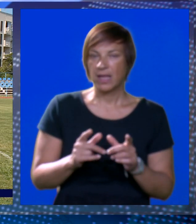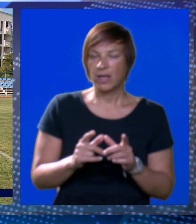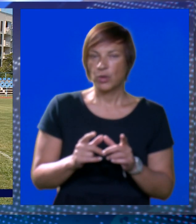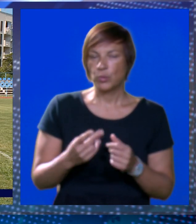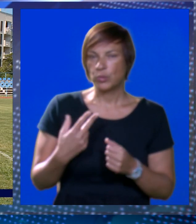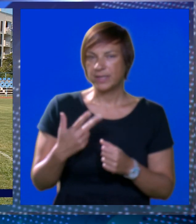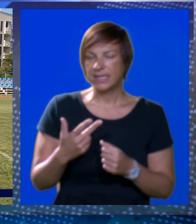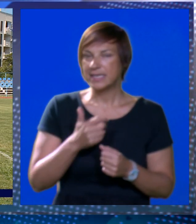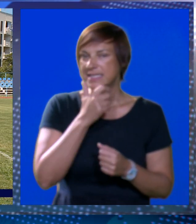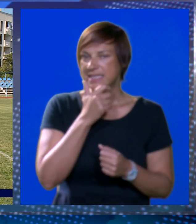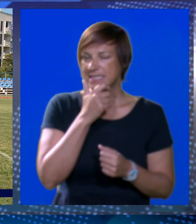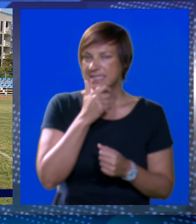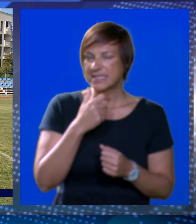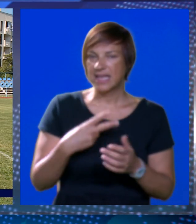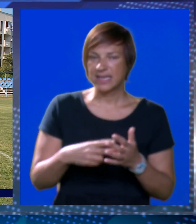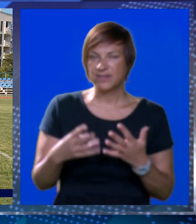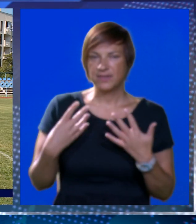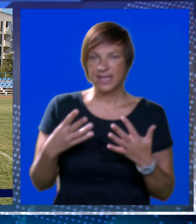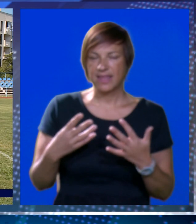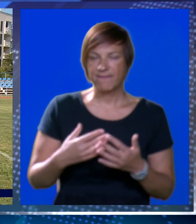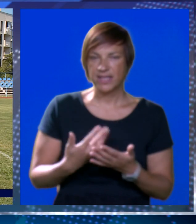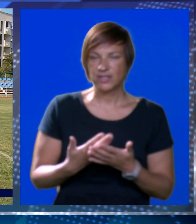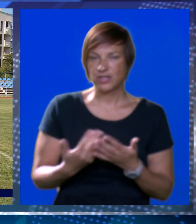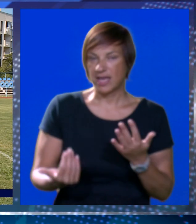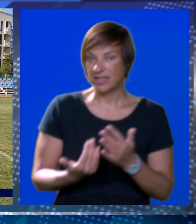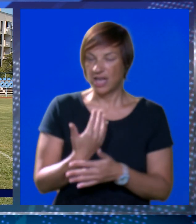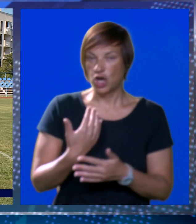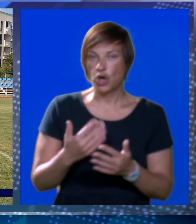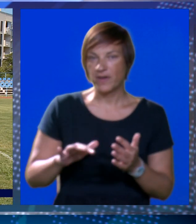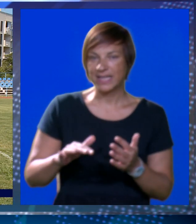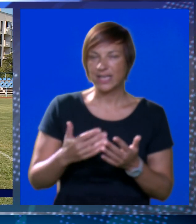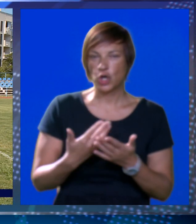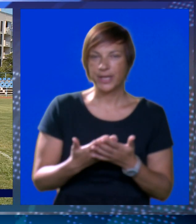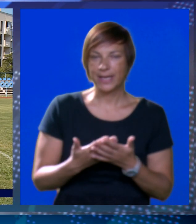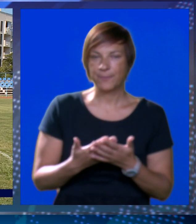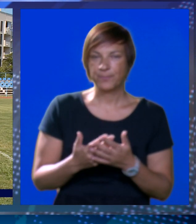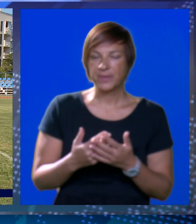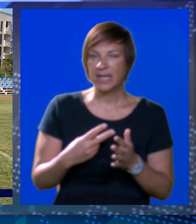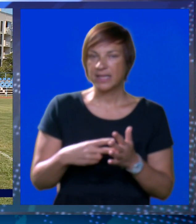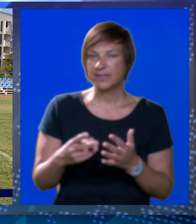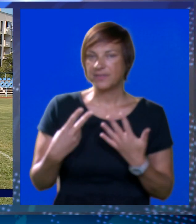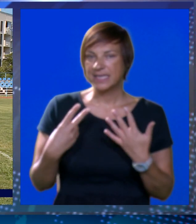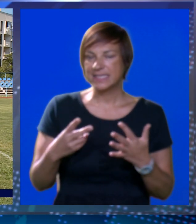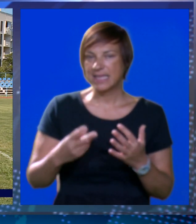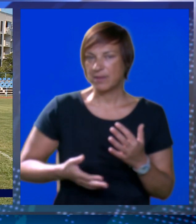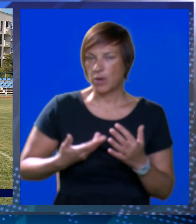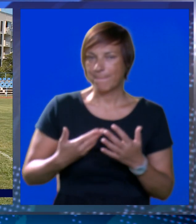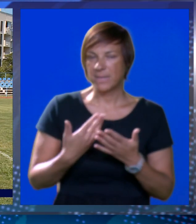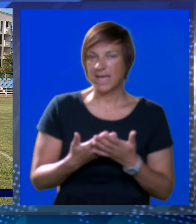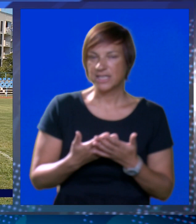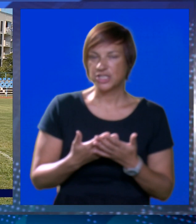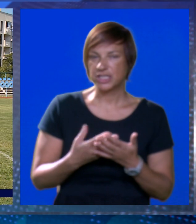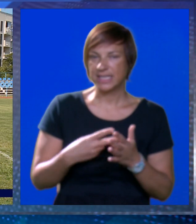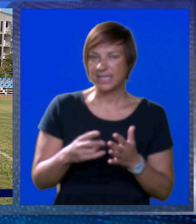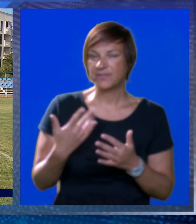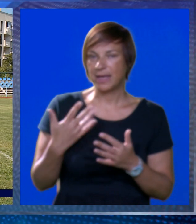dvije jedanesto i mlađi, stariji pioniri dvije tišće deveto i mlađi, to je ta nova kategorija, kadeti dvije tišće sedmo i mlađi